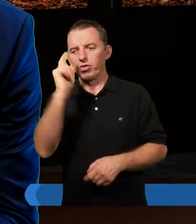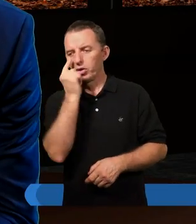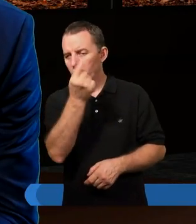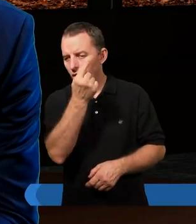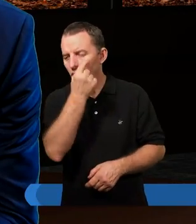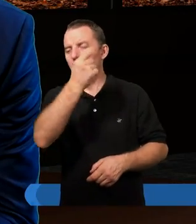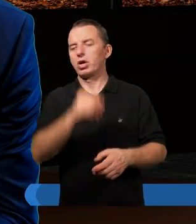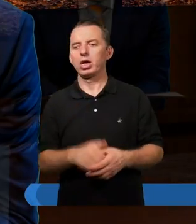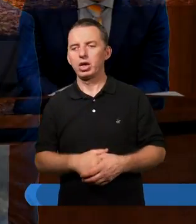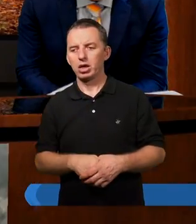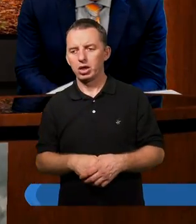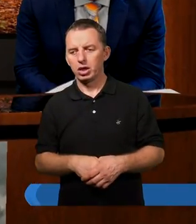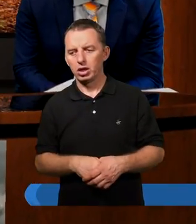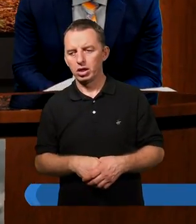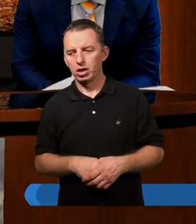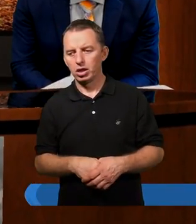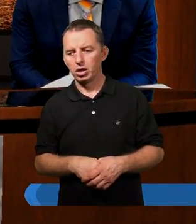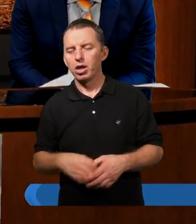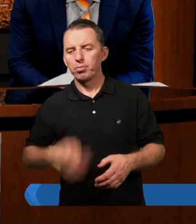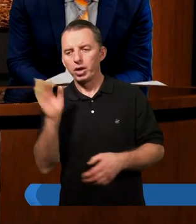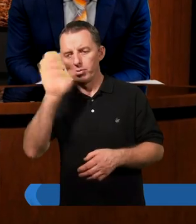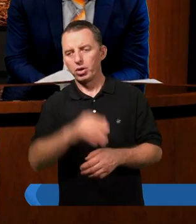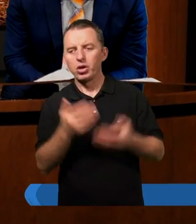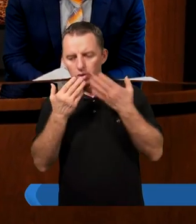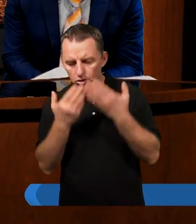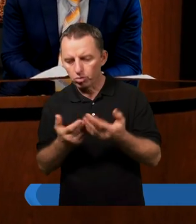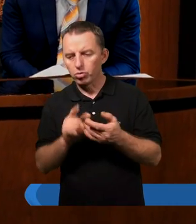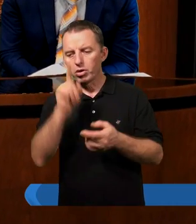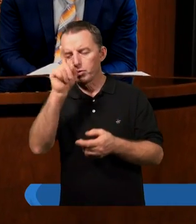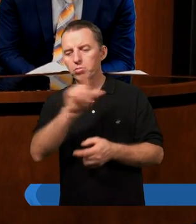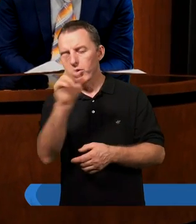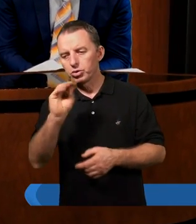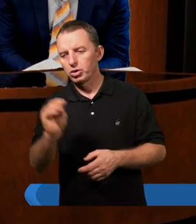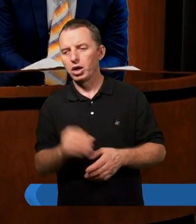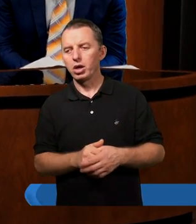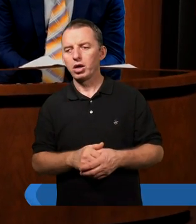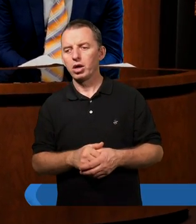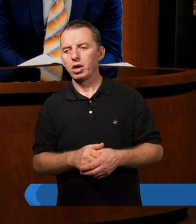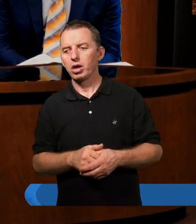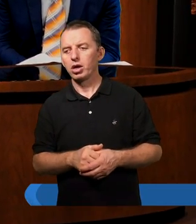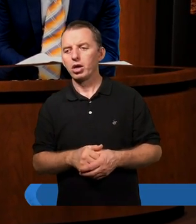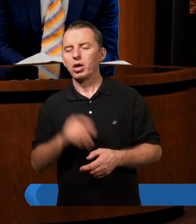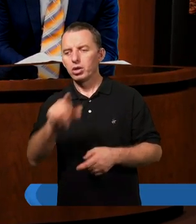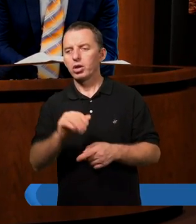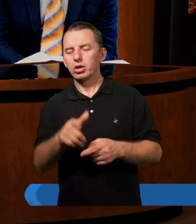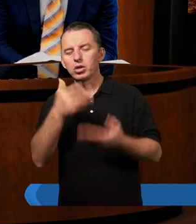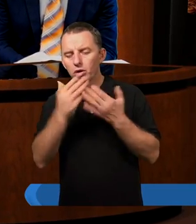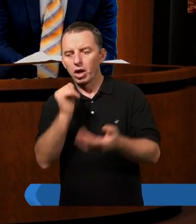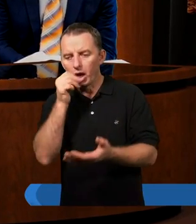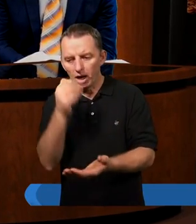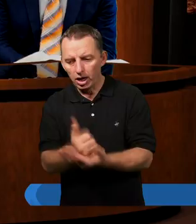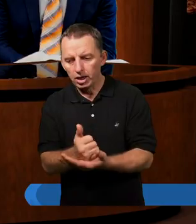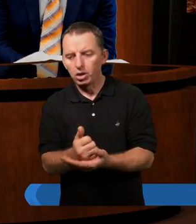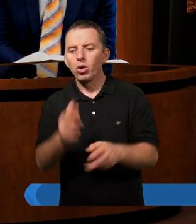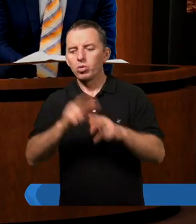takimi nas czynisz, Panie, na co dzień. Panie Boże, dziękuję Tobie, posł Paweł napisał ten list, który też